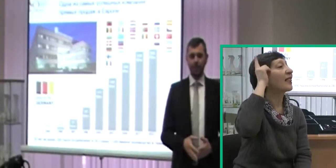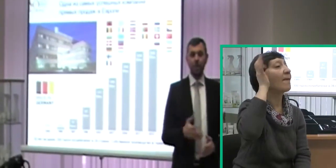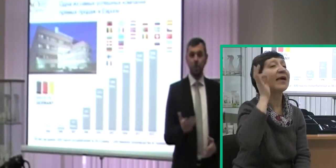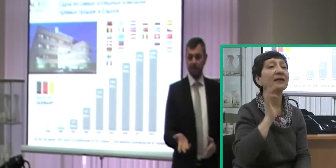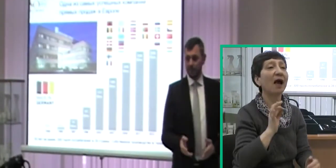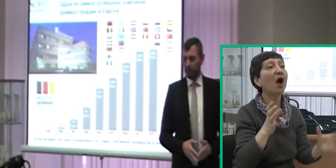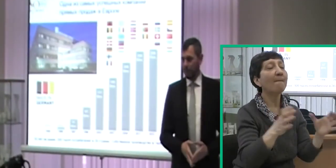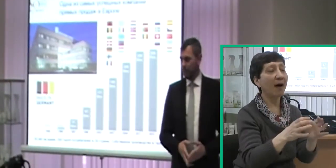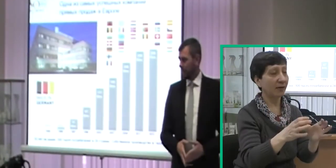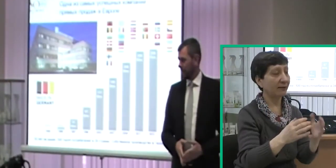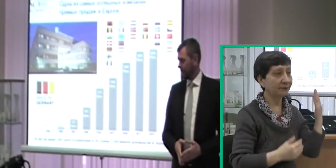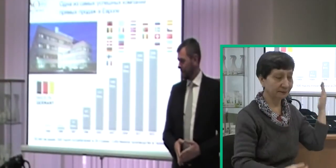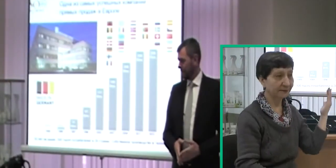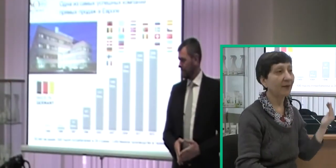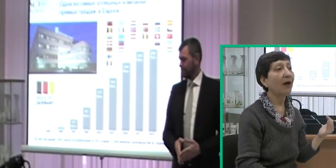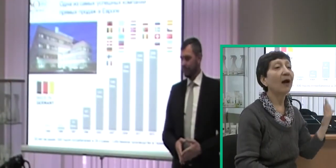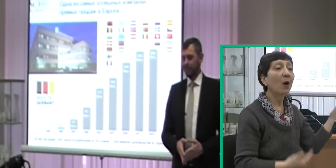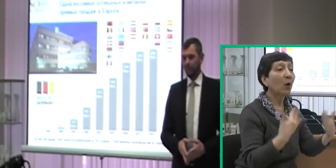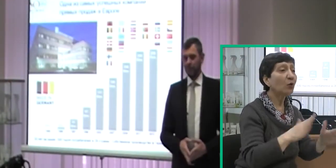Это немецкая компания.